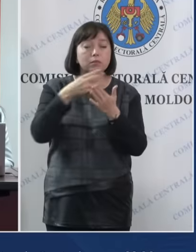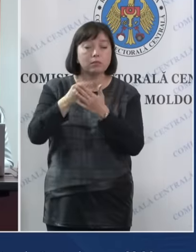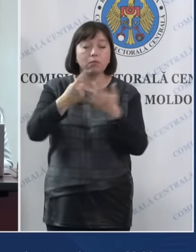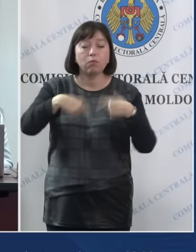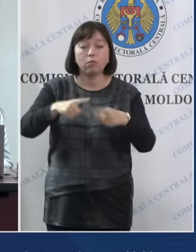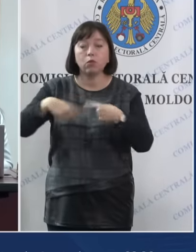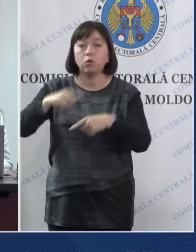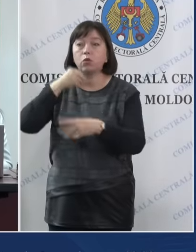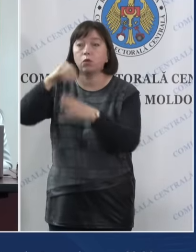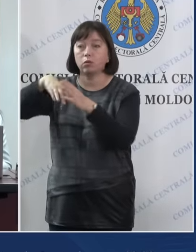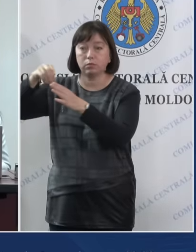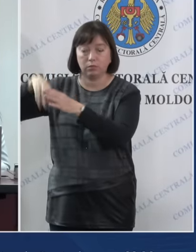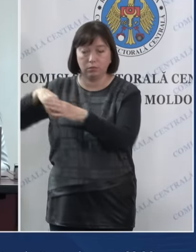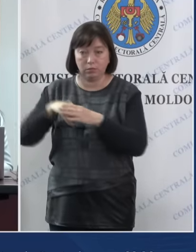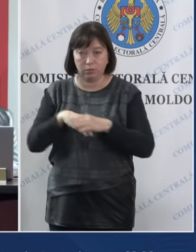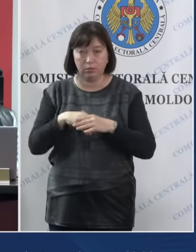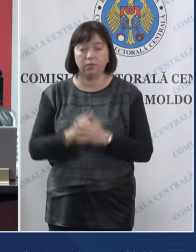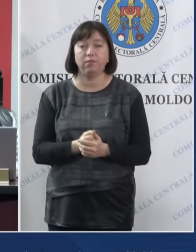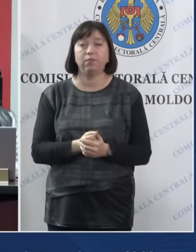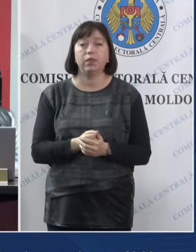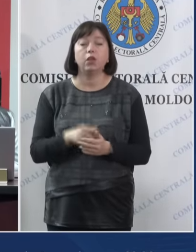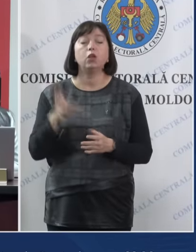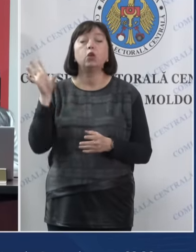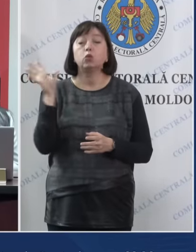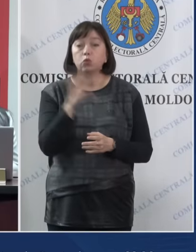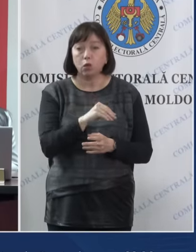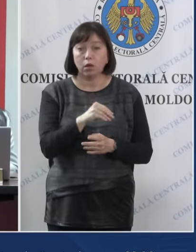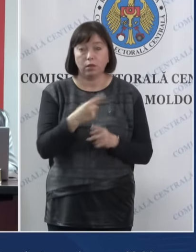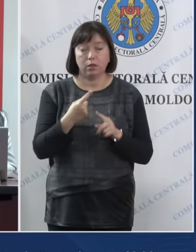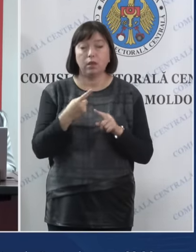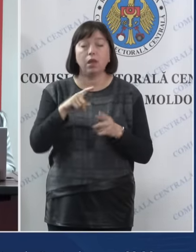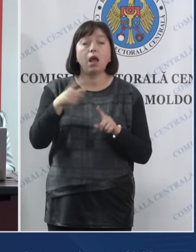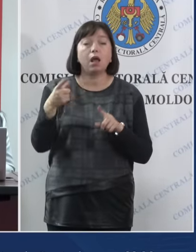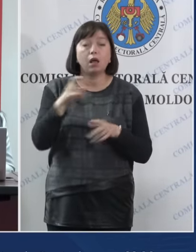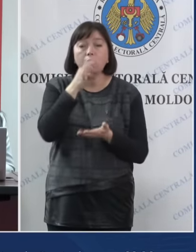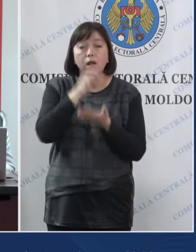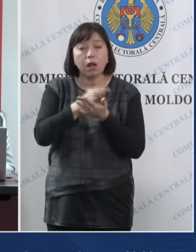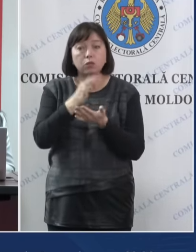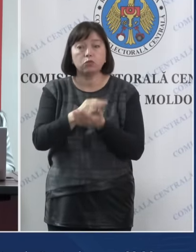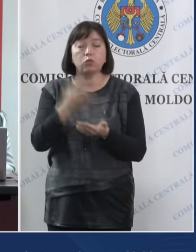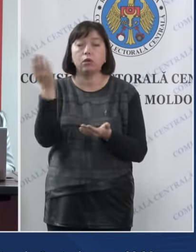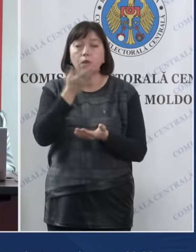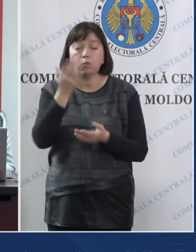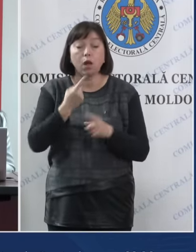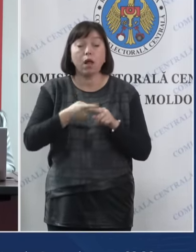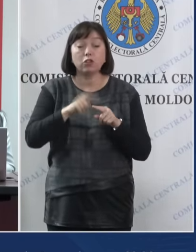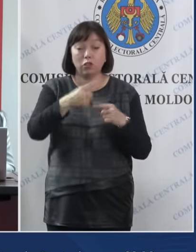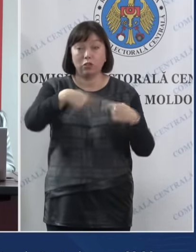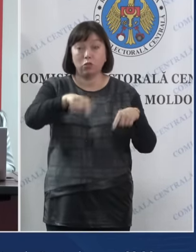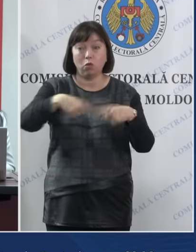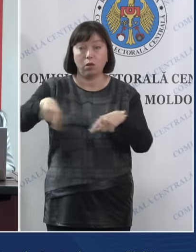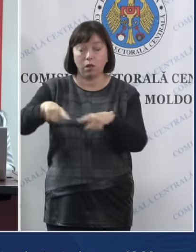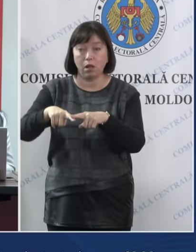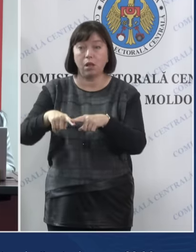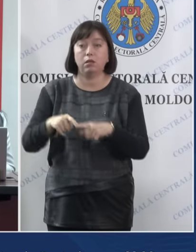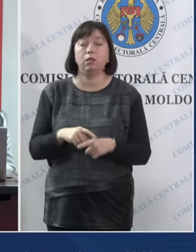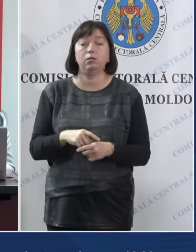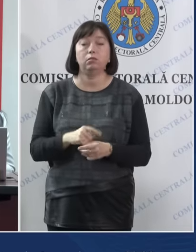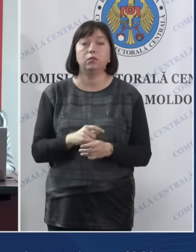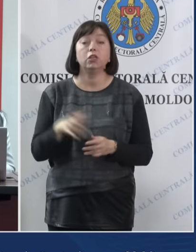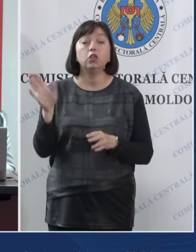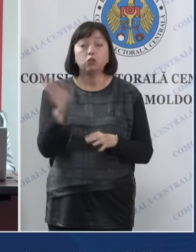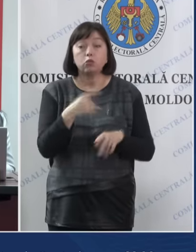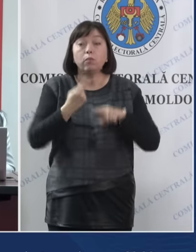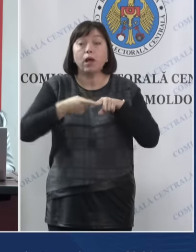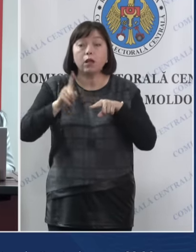electorale ale secțiilor de votare, toate rapoartele de la aceste organe electorale și